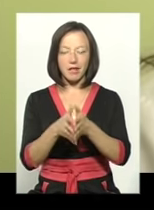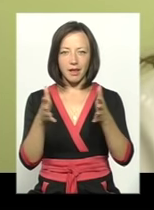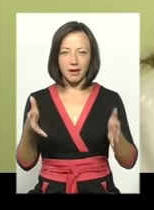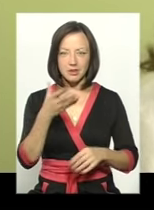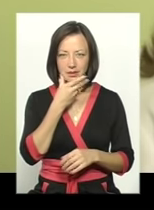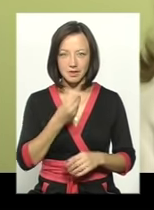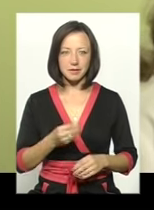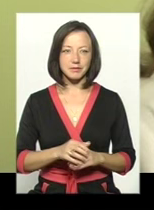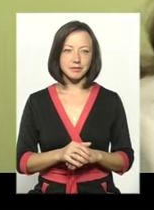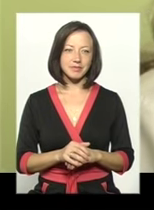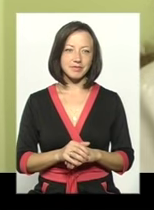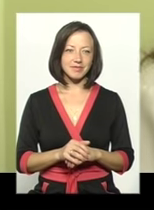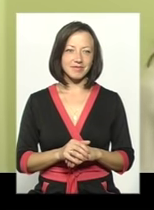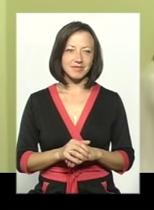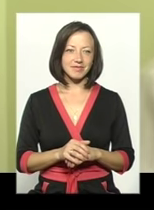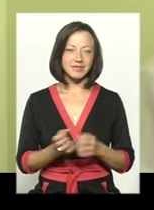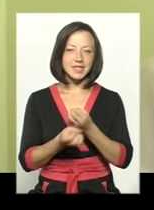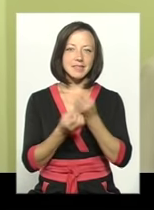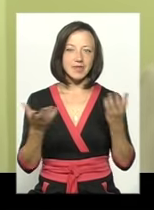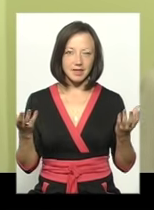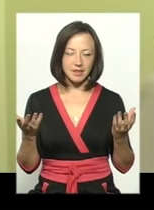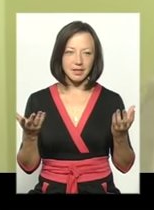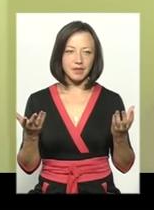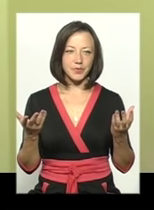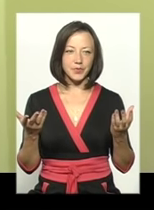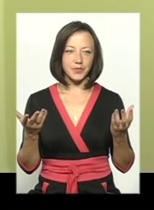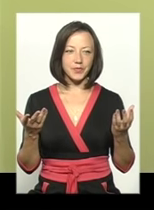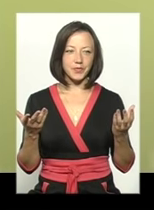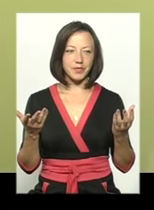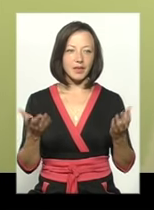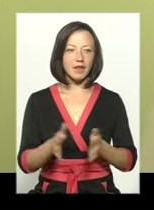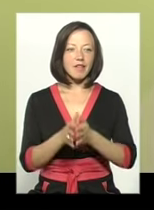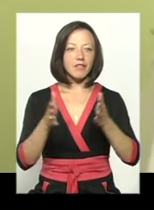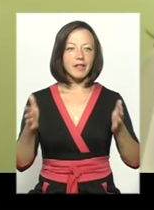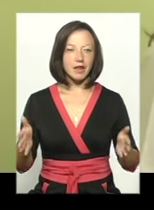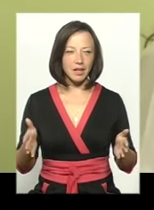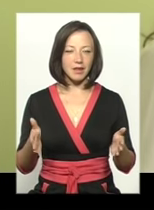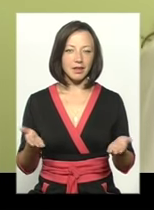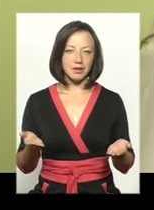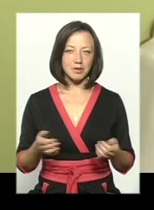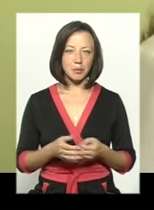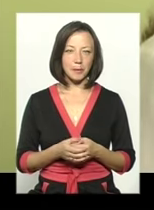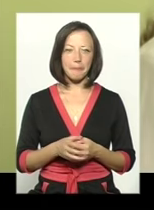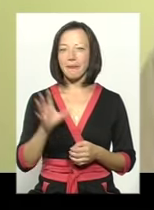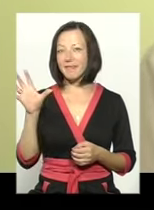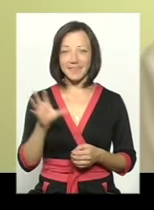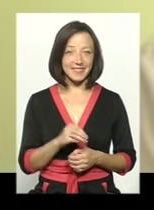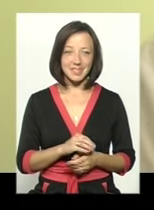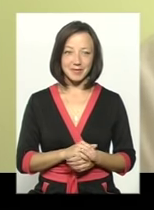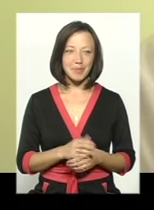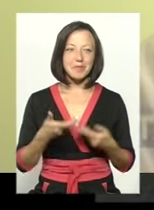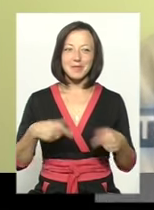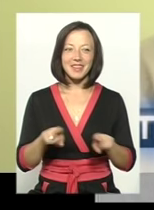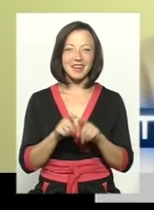світлі, і великі. Ну все. Ми і так